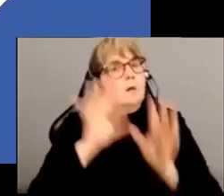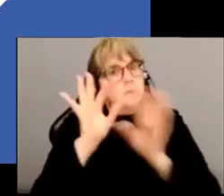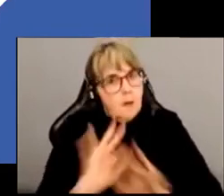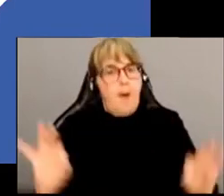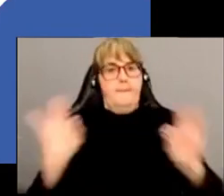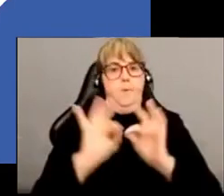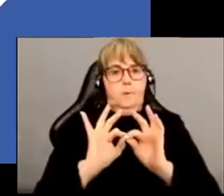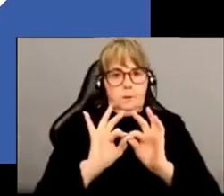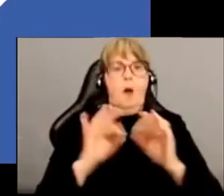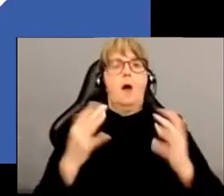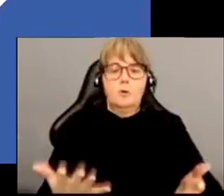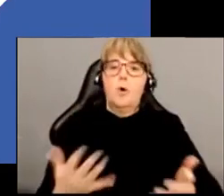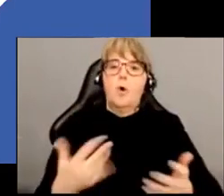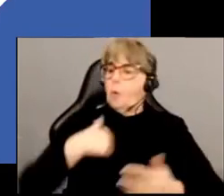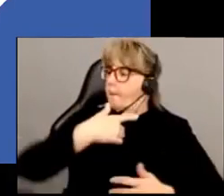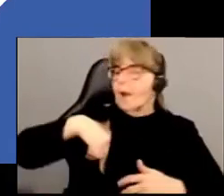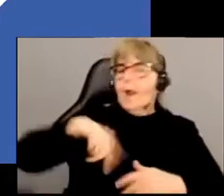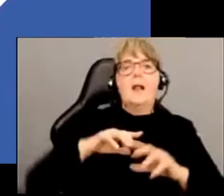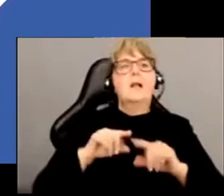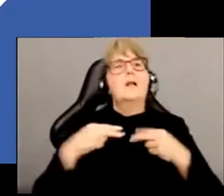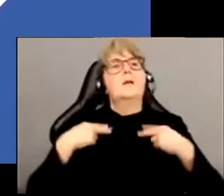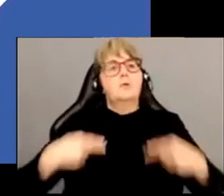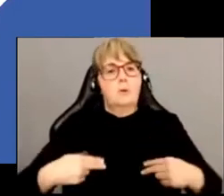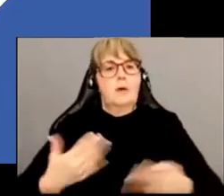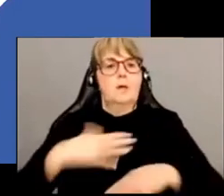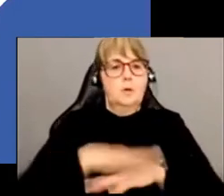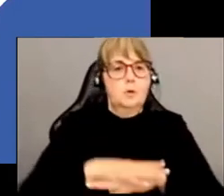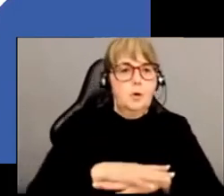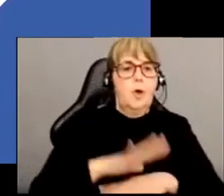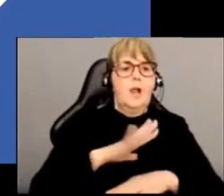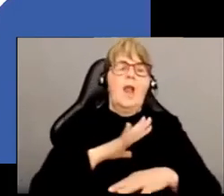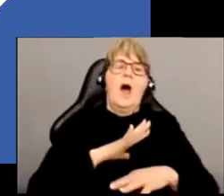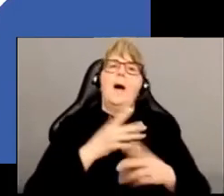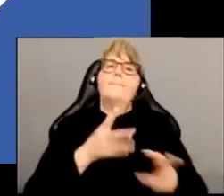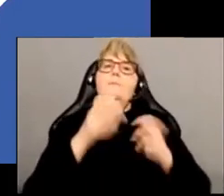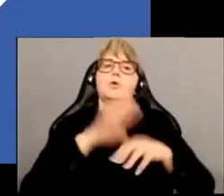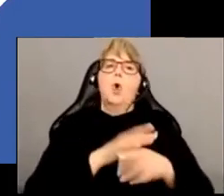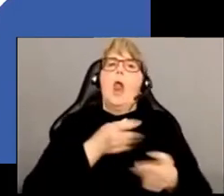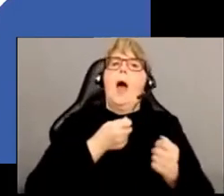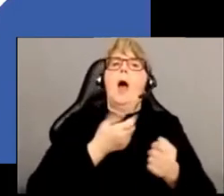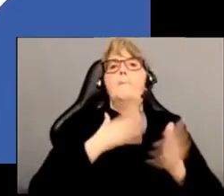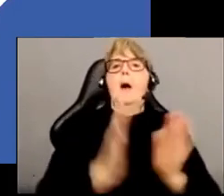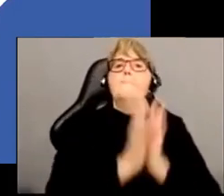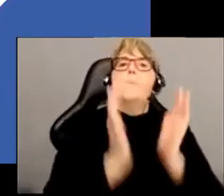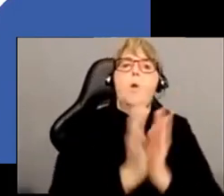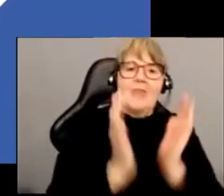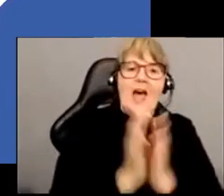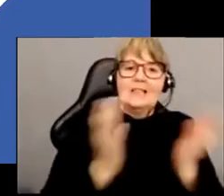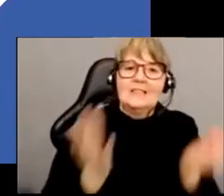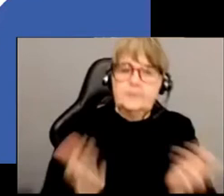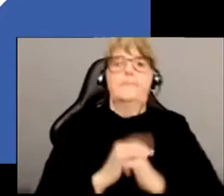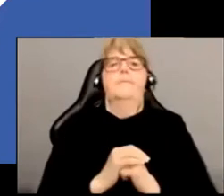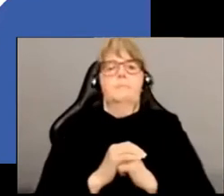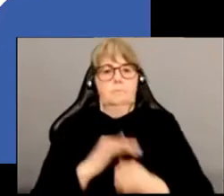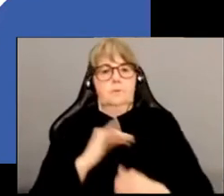les relations intergroupes ou entre groupes humains, c'est la perception de menace qui finalement va également colorer nos perceptions des animaux, même si